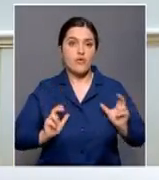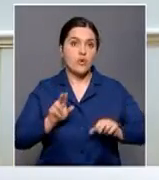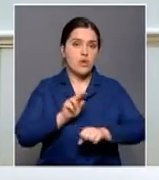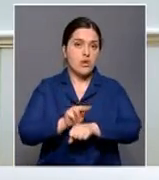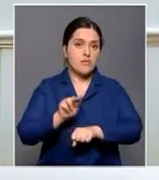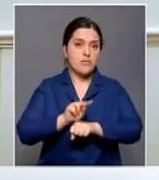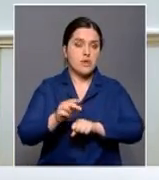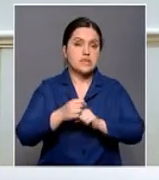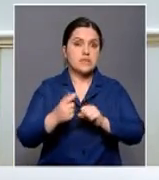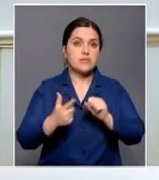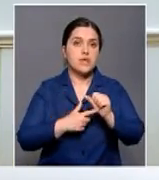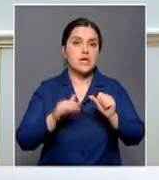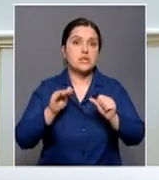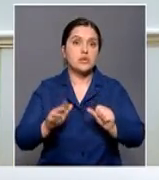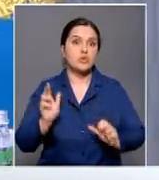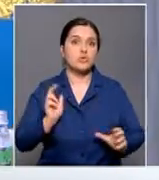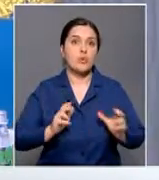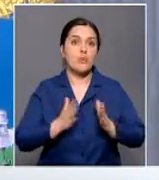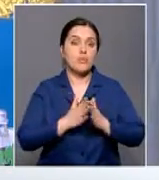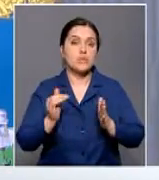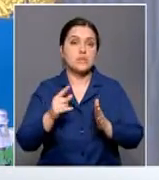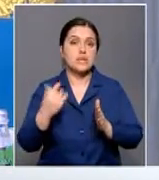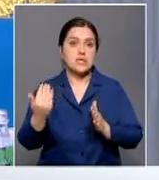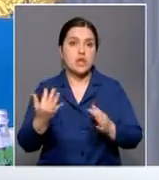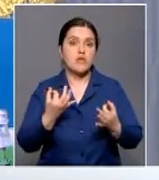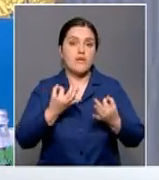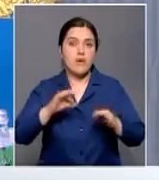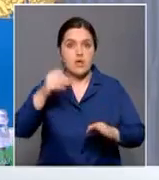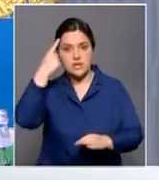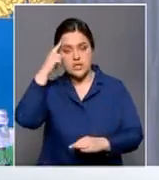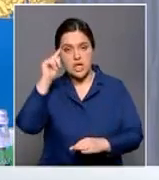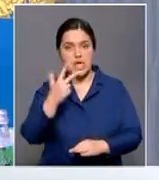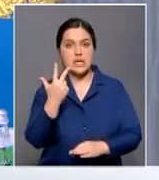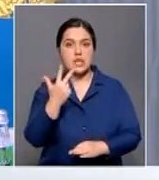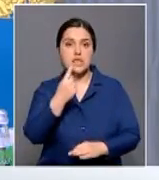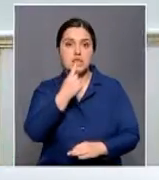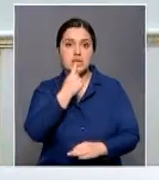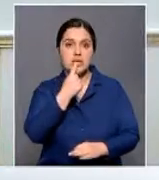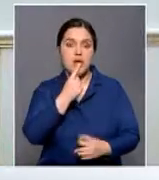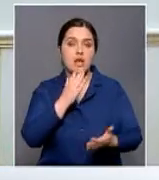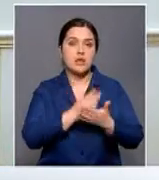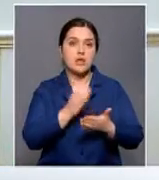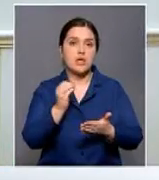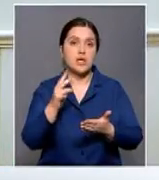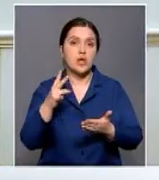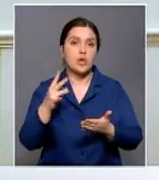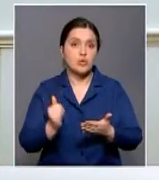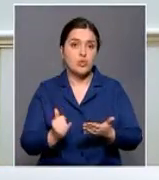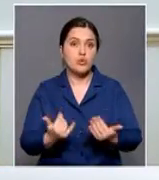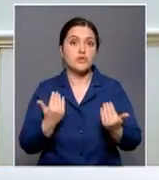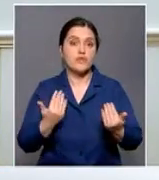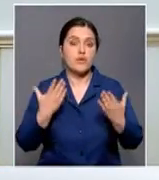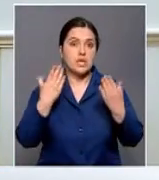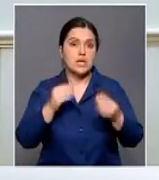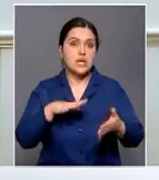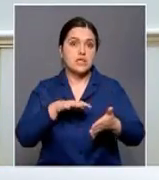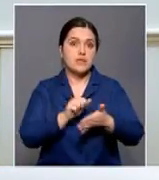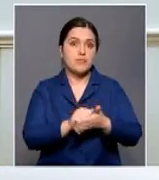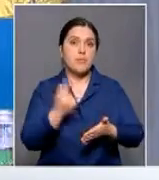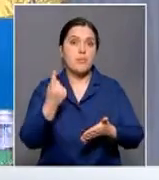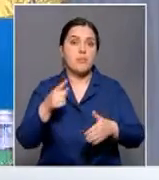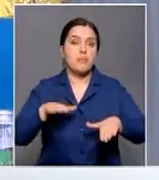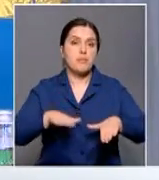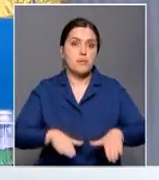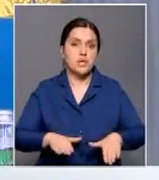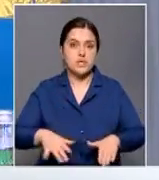17 тысяч студентов, большинство из которых свободно владеют тремя языками. К слову, Ену на сегодняшний день занимает одно из